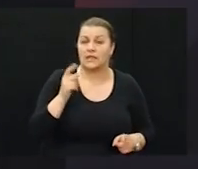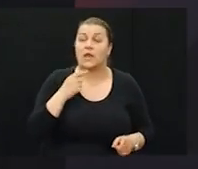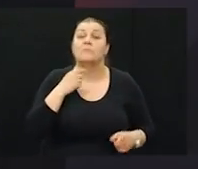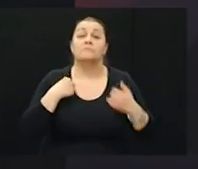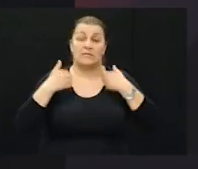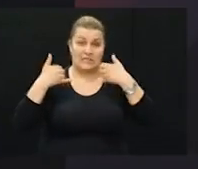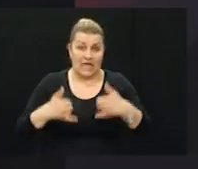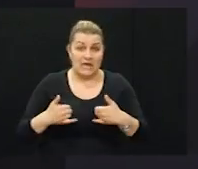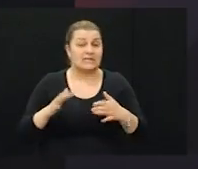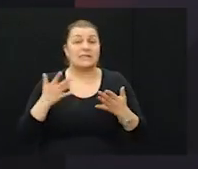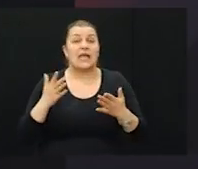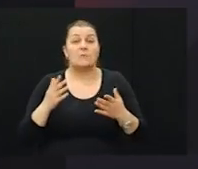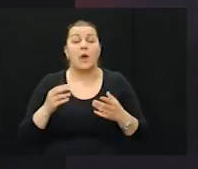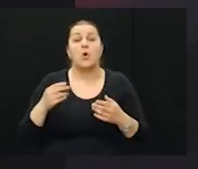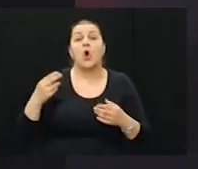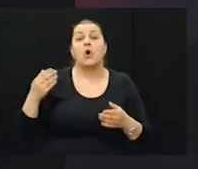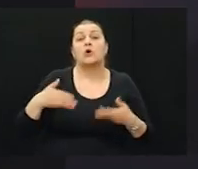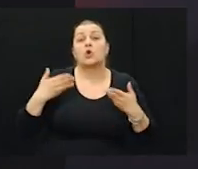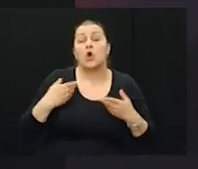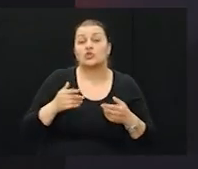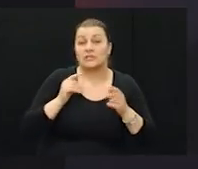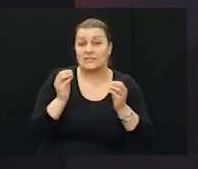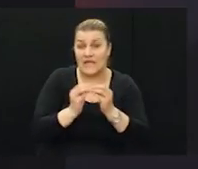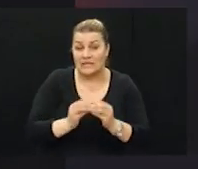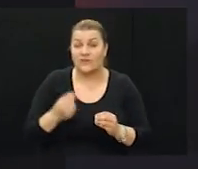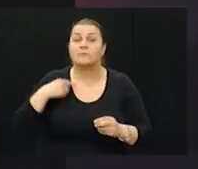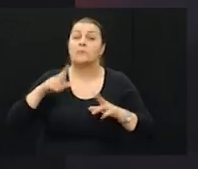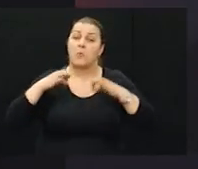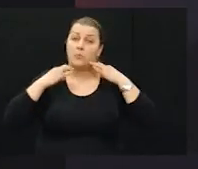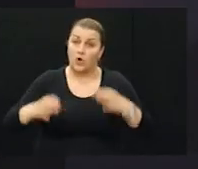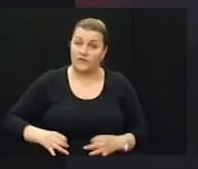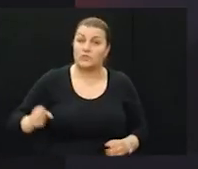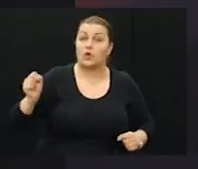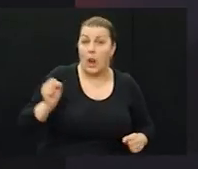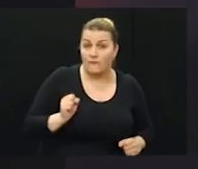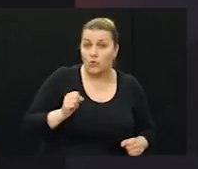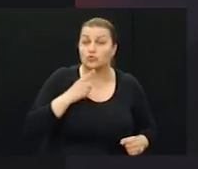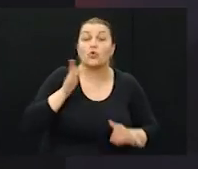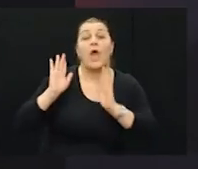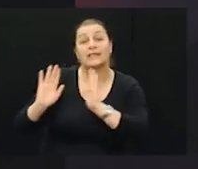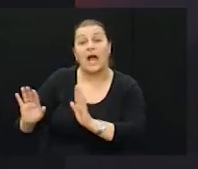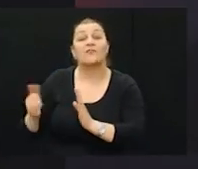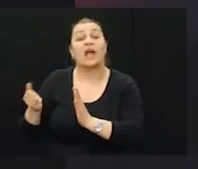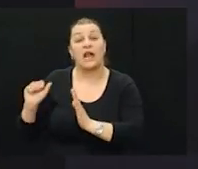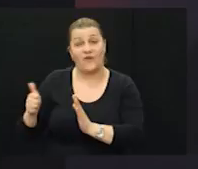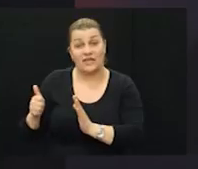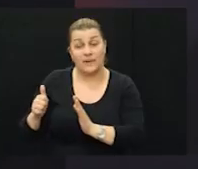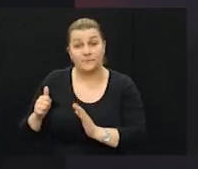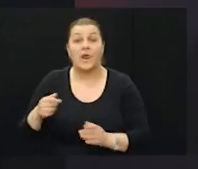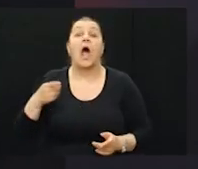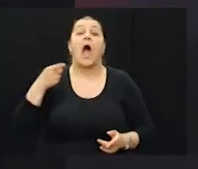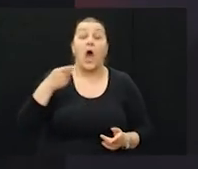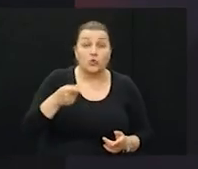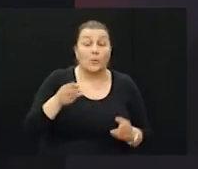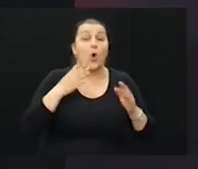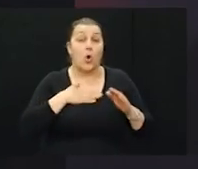nemamo danas ročni sastav vojni. Mi imamo profesionalnu vojsku koja je takva kakva je. O tome, da